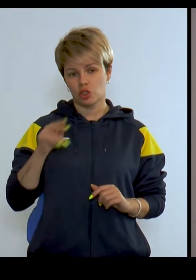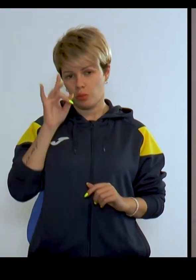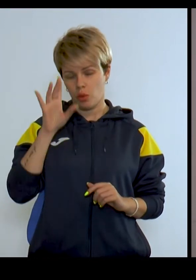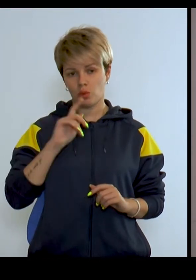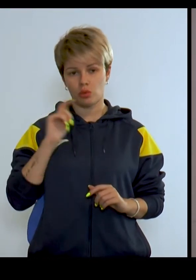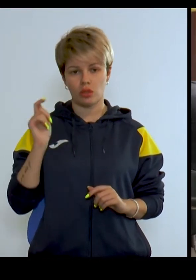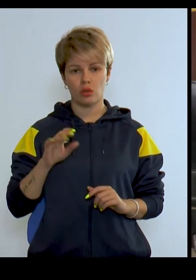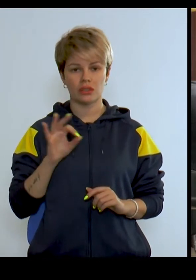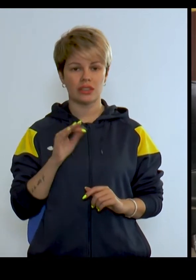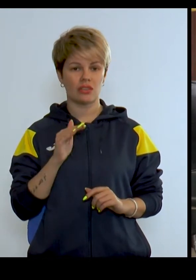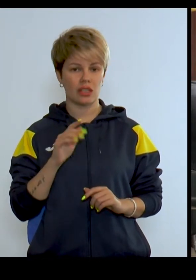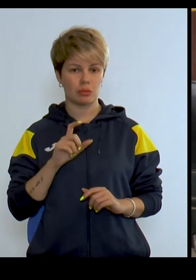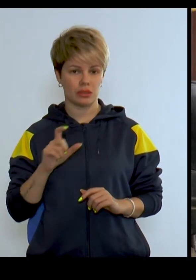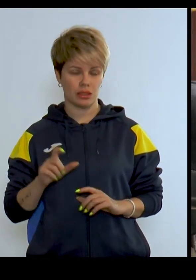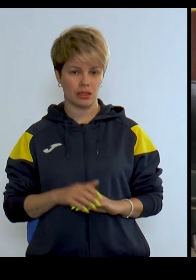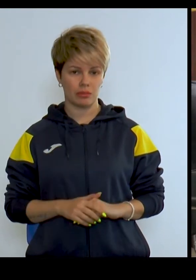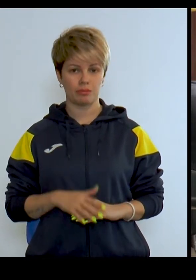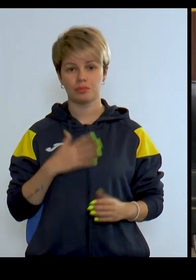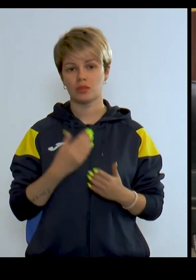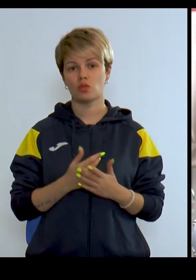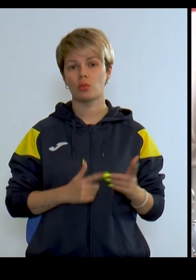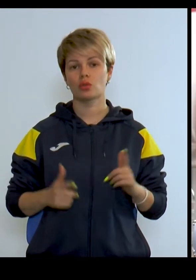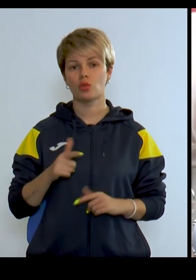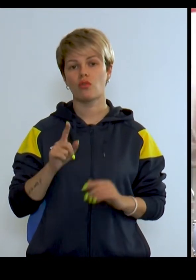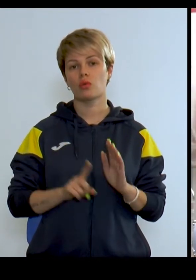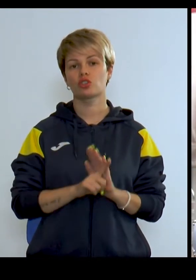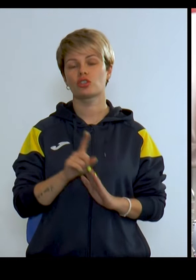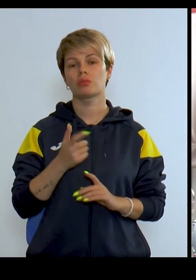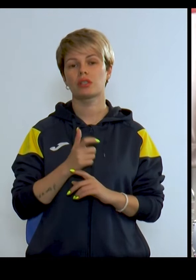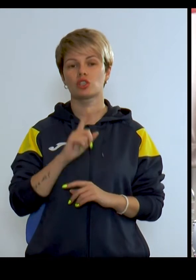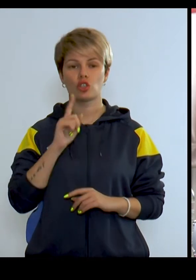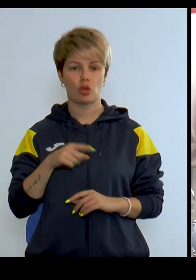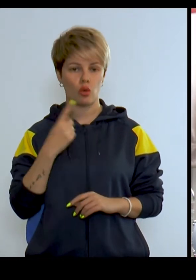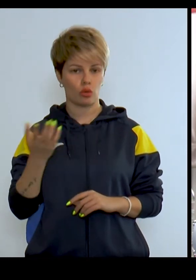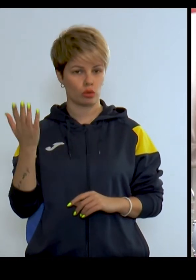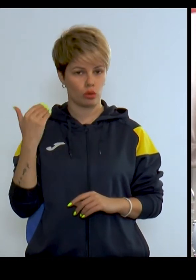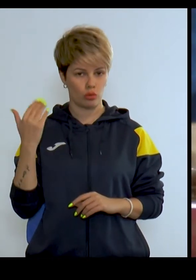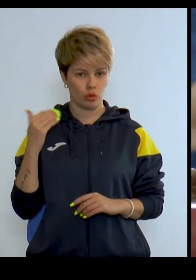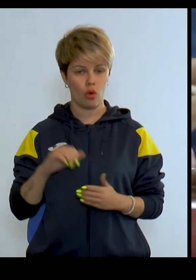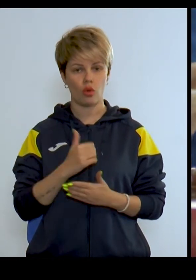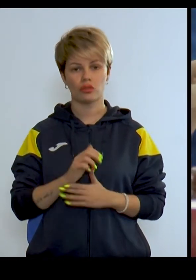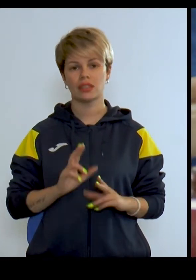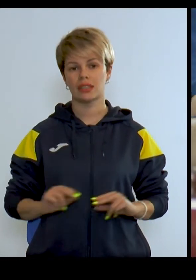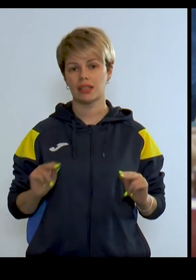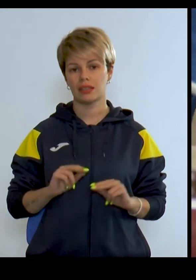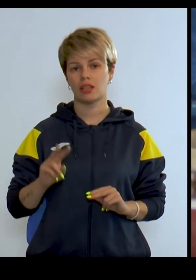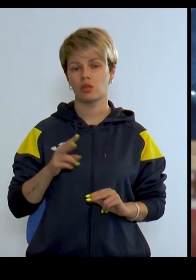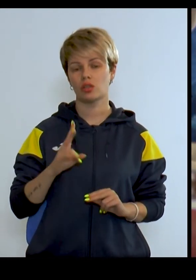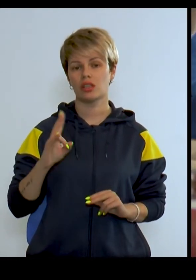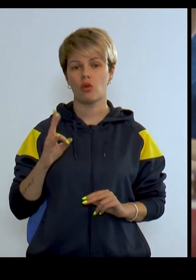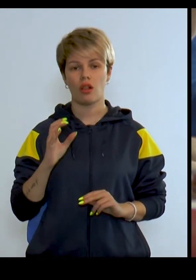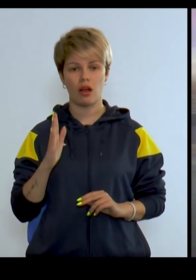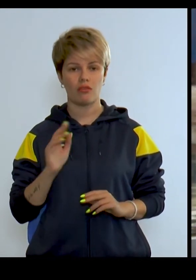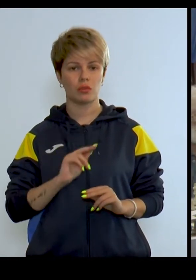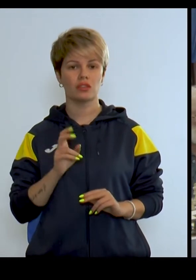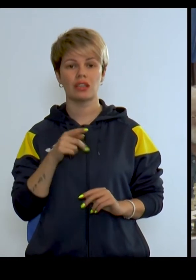чемпіон України Олексій Філіпський. Свою підготовку вони почали більше року тому. Зокрема, головний тренер Леонід